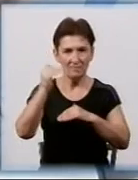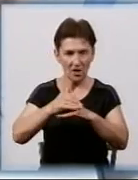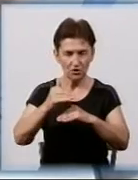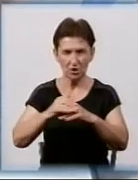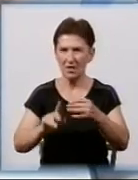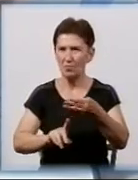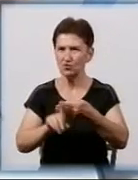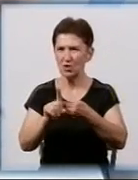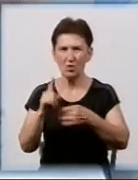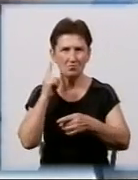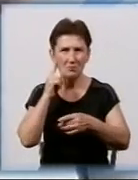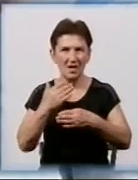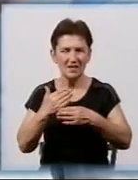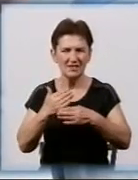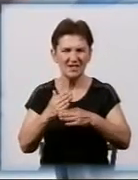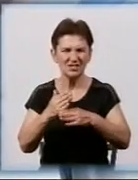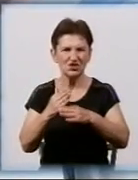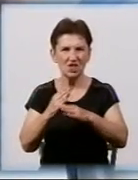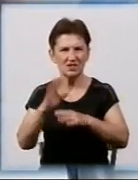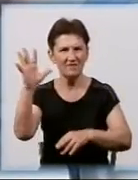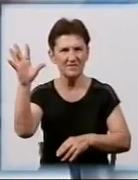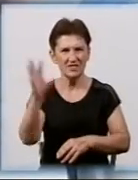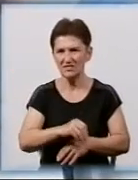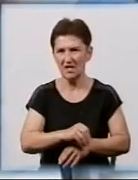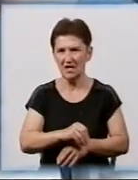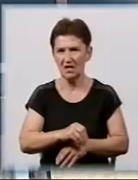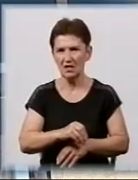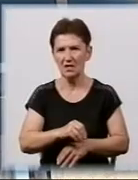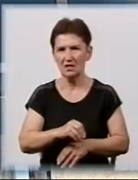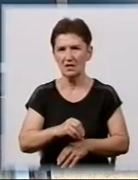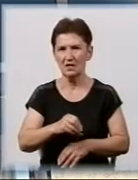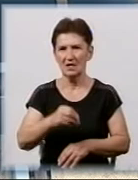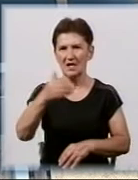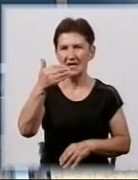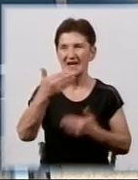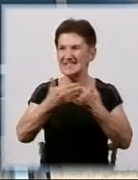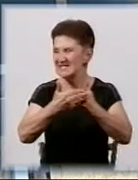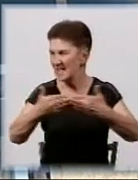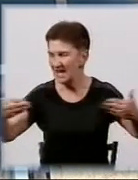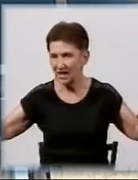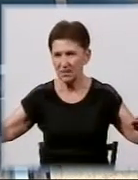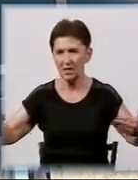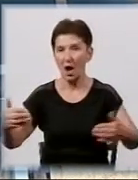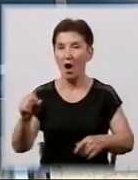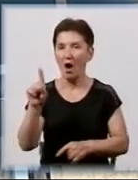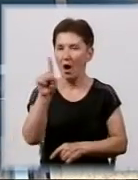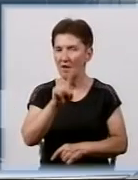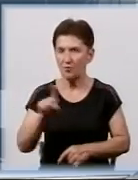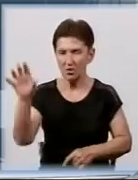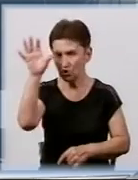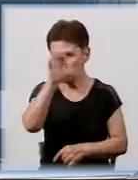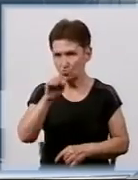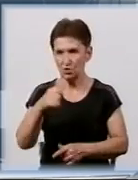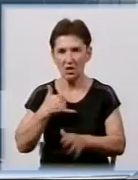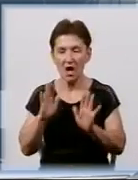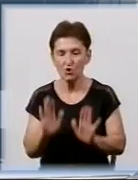тріщати, вся квартира була, все тріщало, всі стіни. А вже десь у першій годині ночі я вийшла